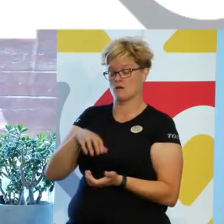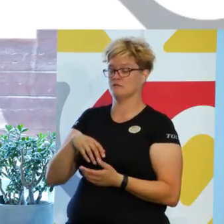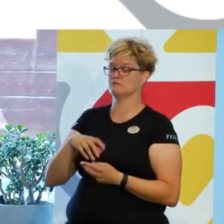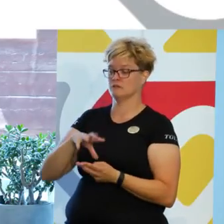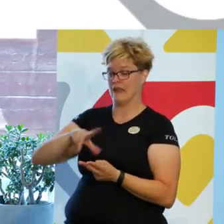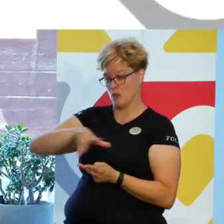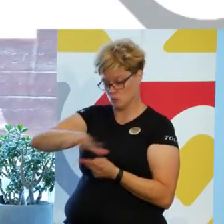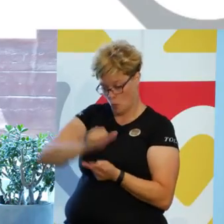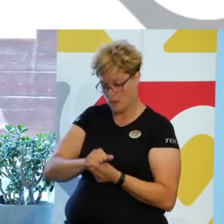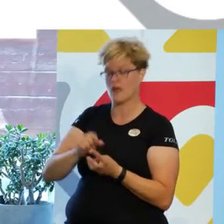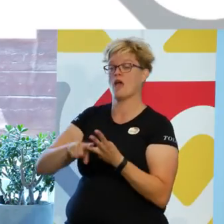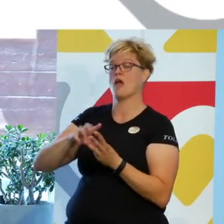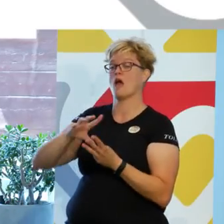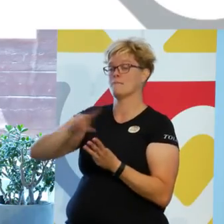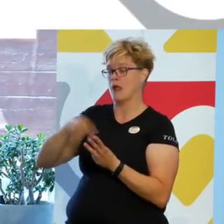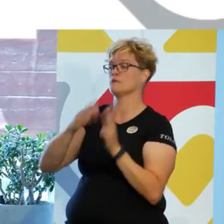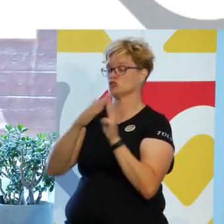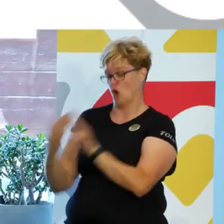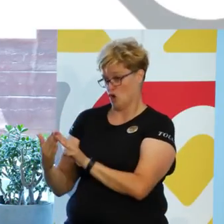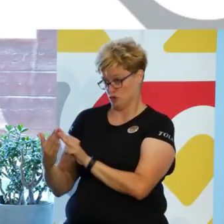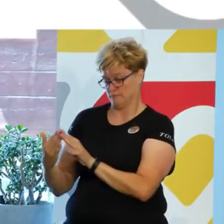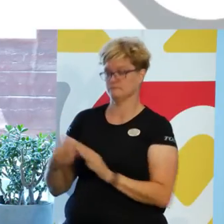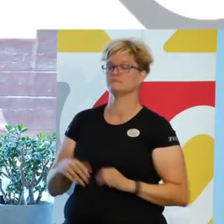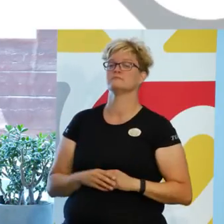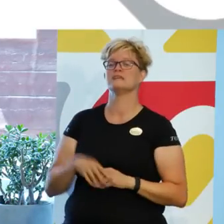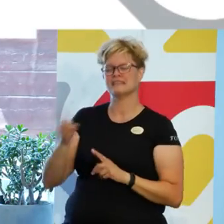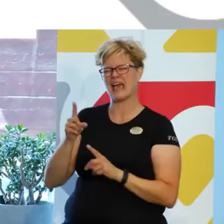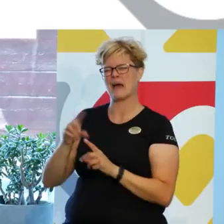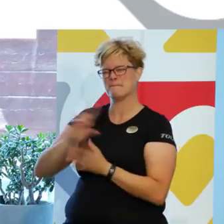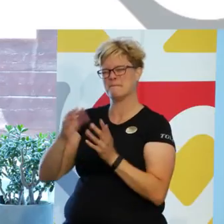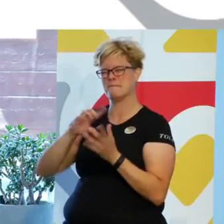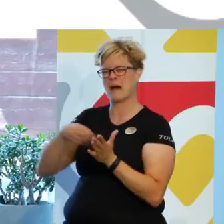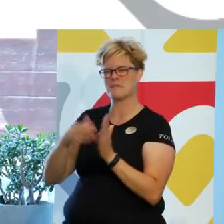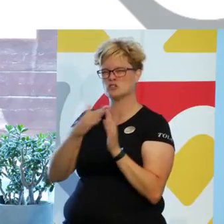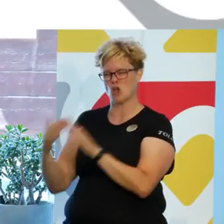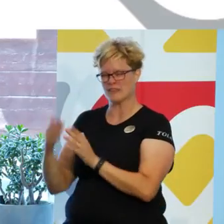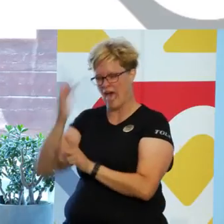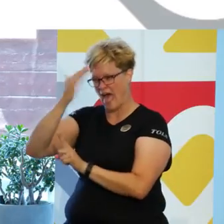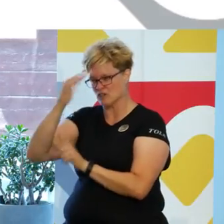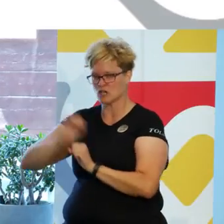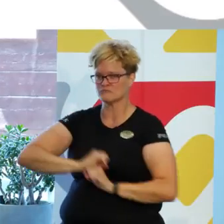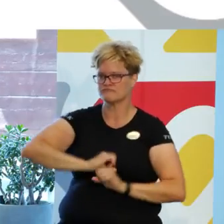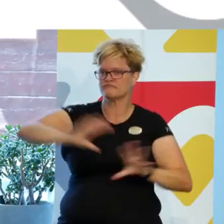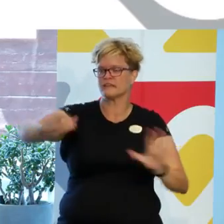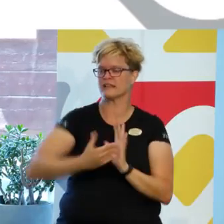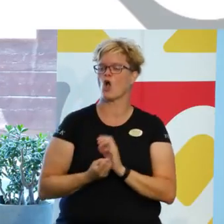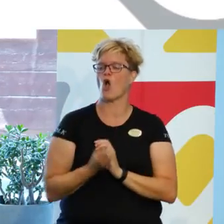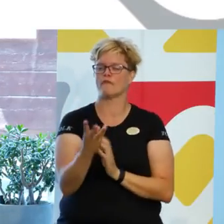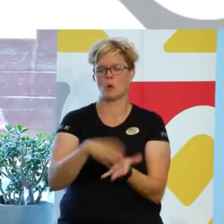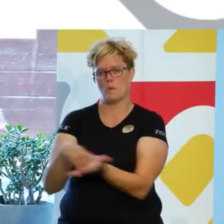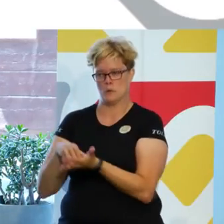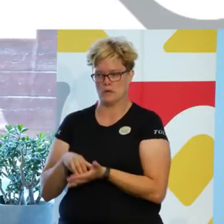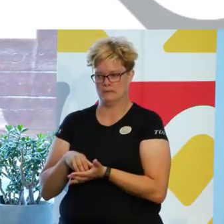Det är ett projekt för att sprida Malmö stads erfarenheter ut bland de övriga